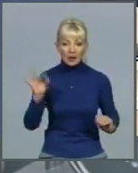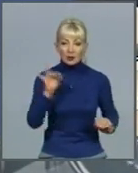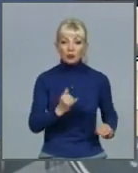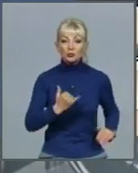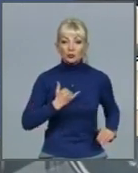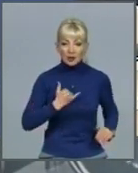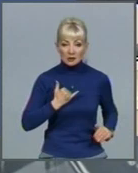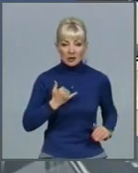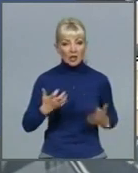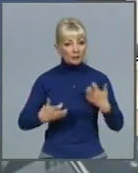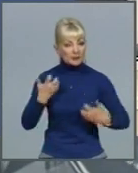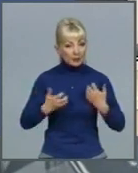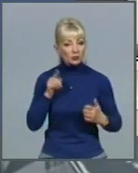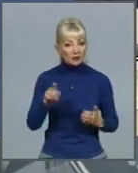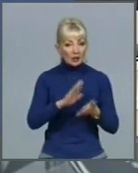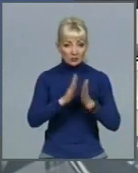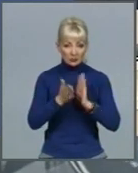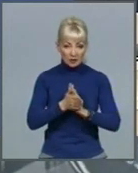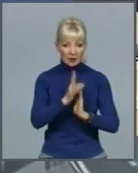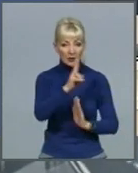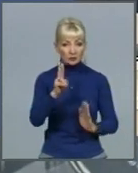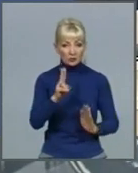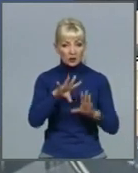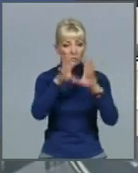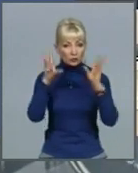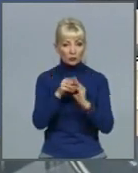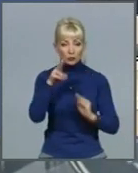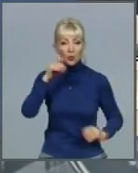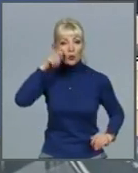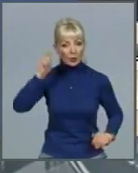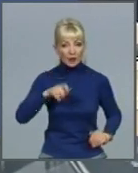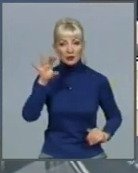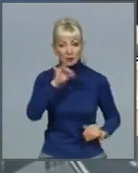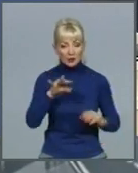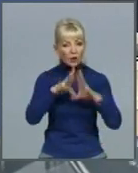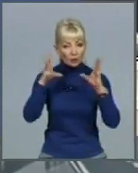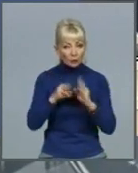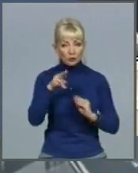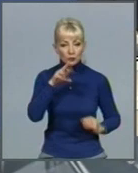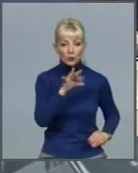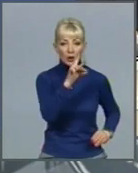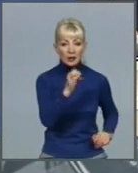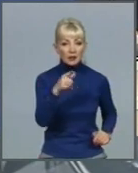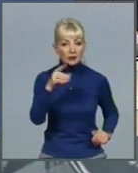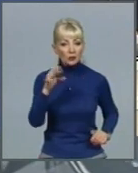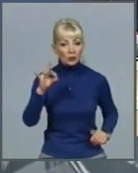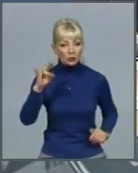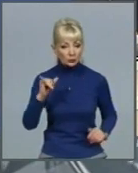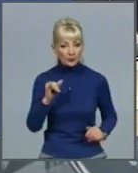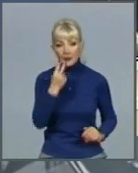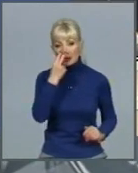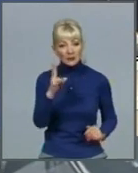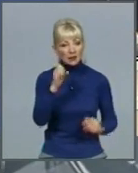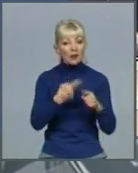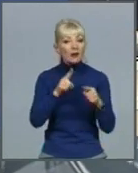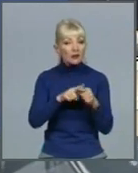та ситуація, яка відбувається в цілому по країні та в цілому по регіону. Виходячи з цих даних, в першому кварталі ми